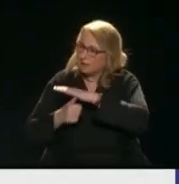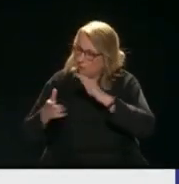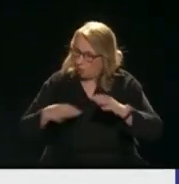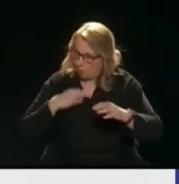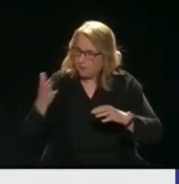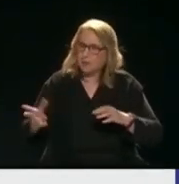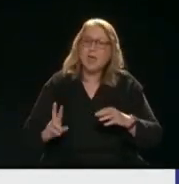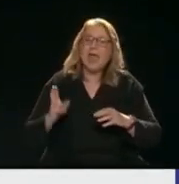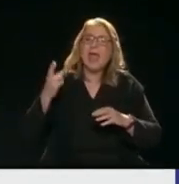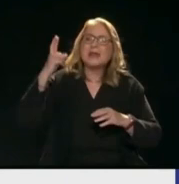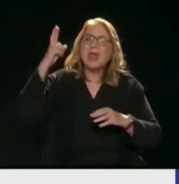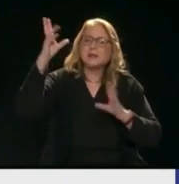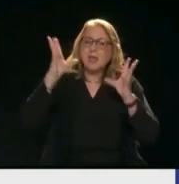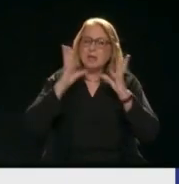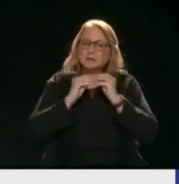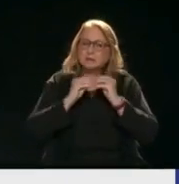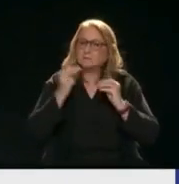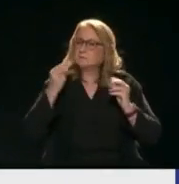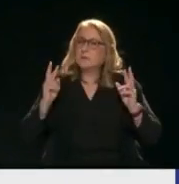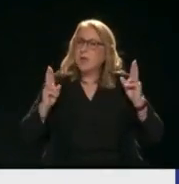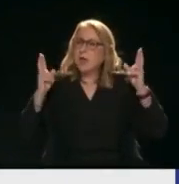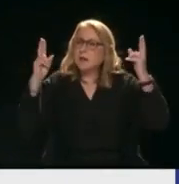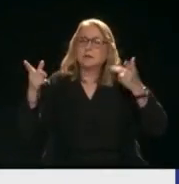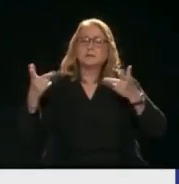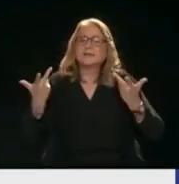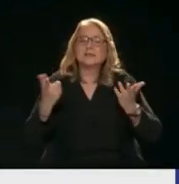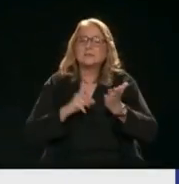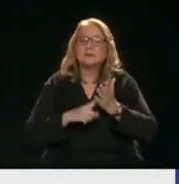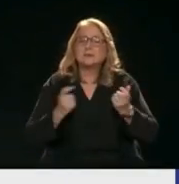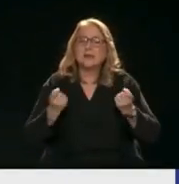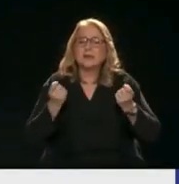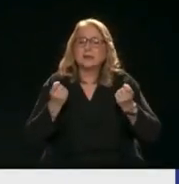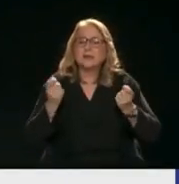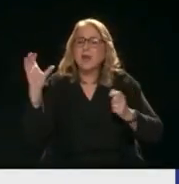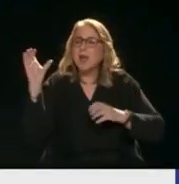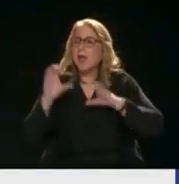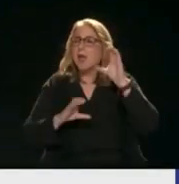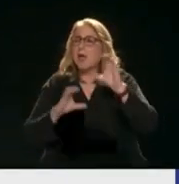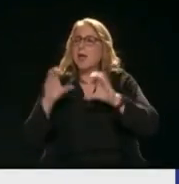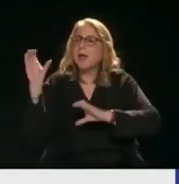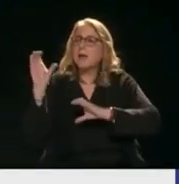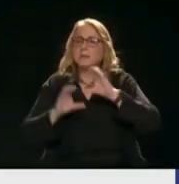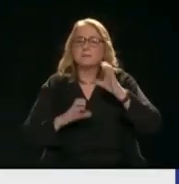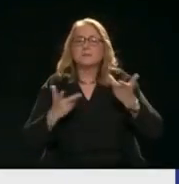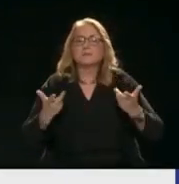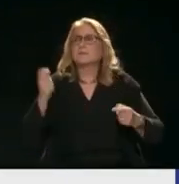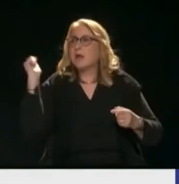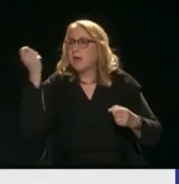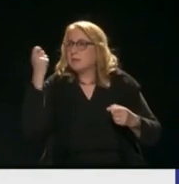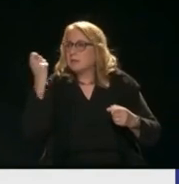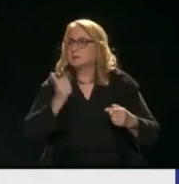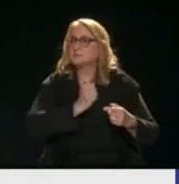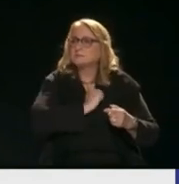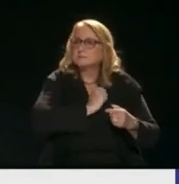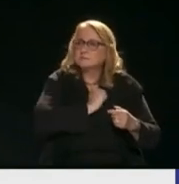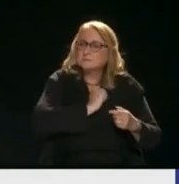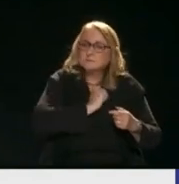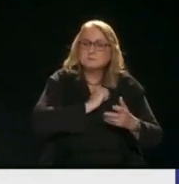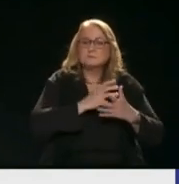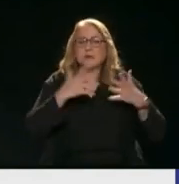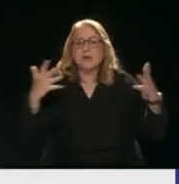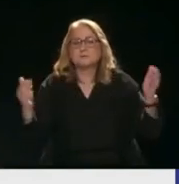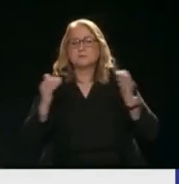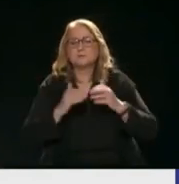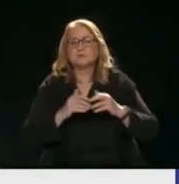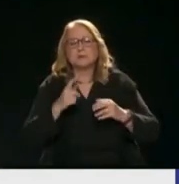επενδύσεων και ποιες είναι αυτές Και τι θα πρέπει να γίνει Τι είναι τι επενδύσεις αγαπητέ Επενδύσεις είναι εθνικές, είναι ιδιωτικές Είναι μεγάλες, είναι